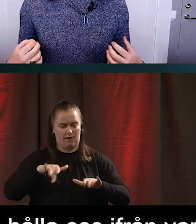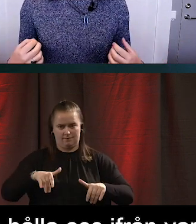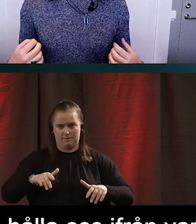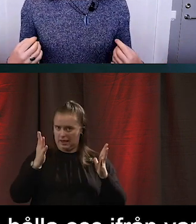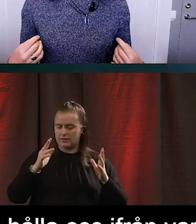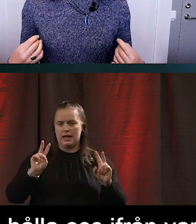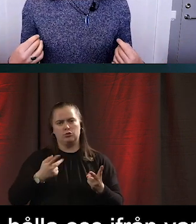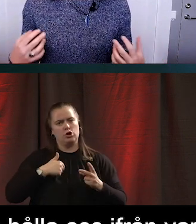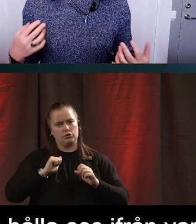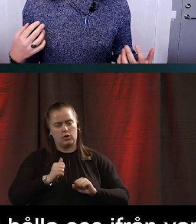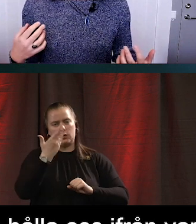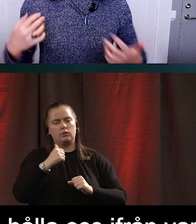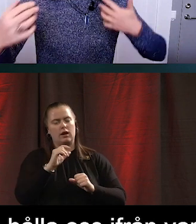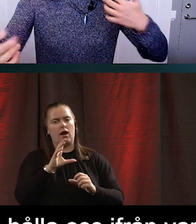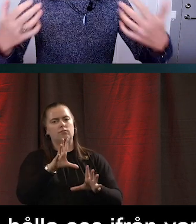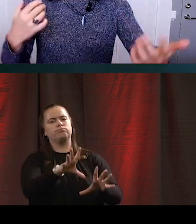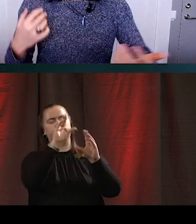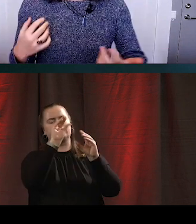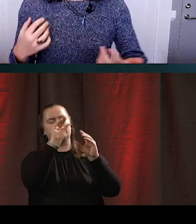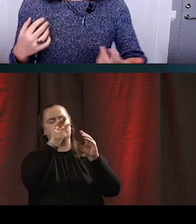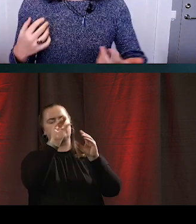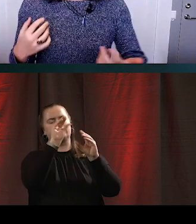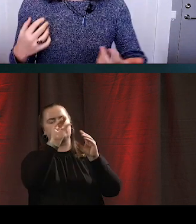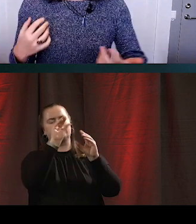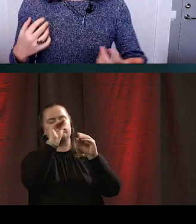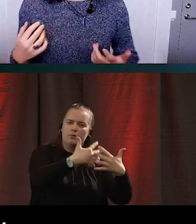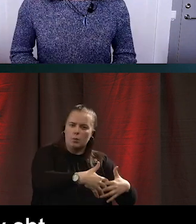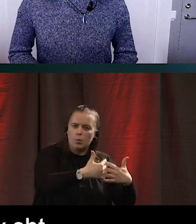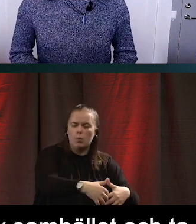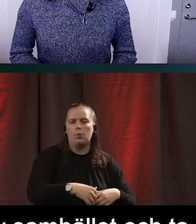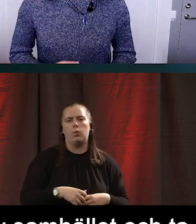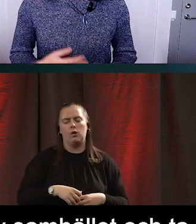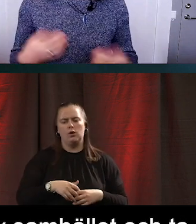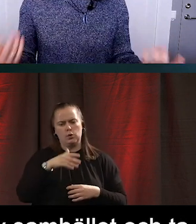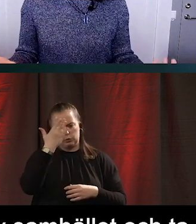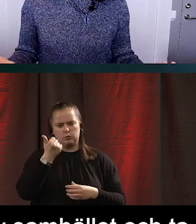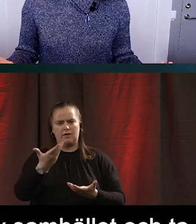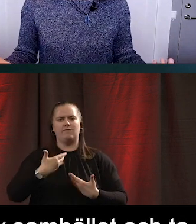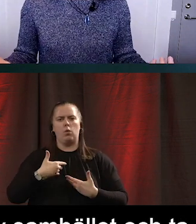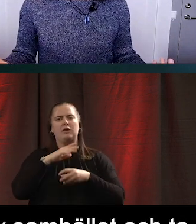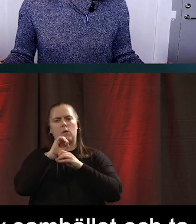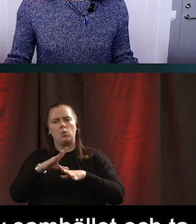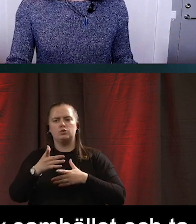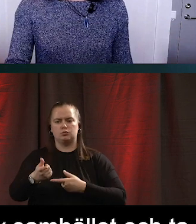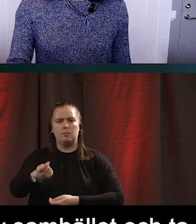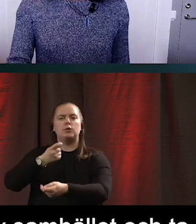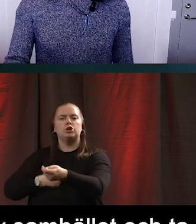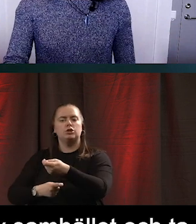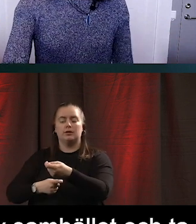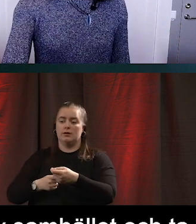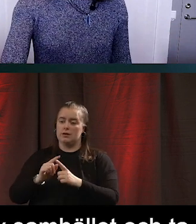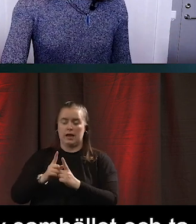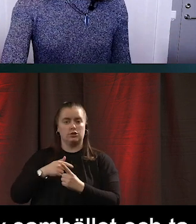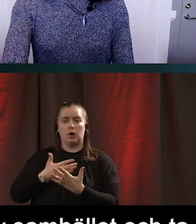kunna dela samhällsfunktioner och kunna delta i den här informationsutbyten. Det ibland sker utan att ens träffar en